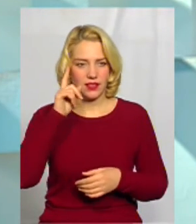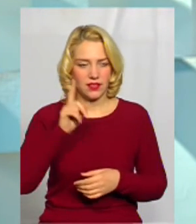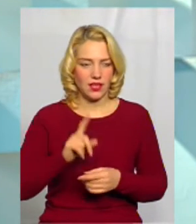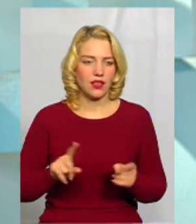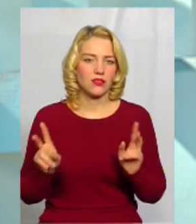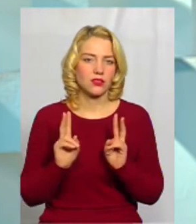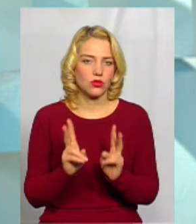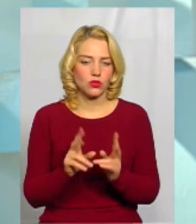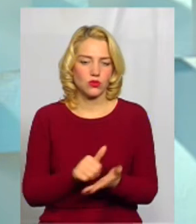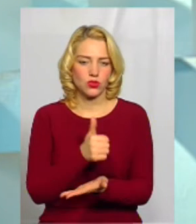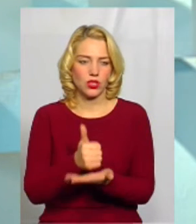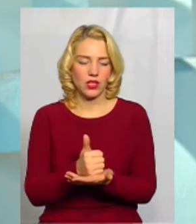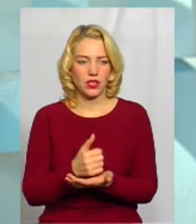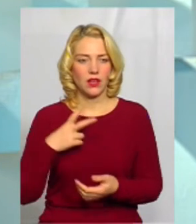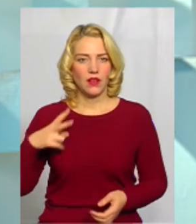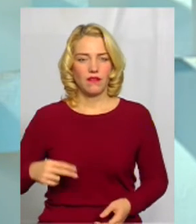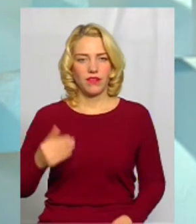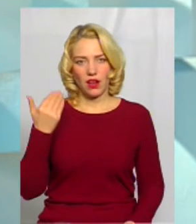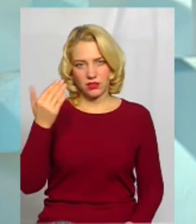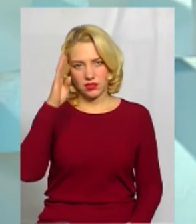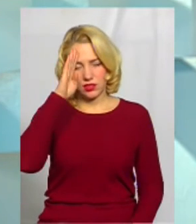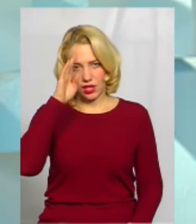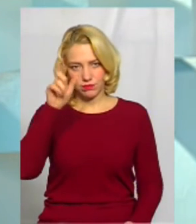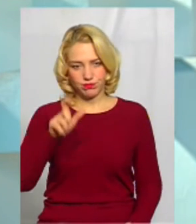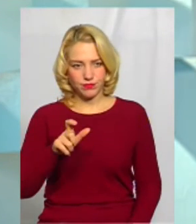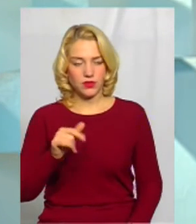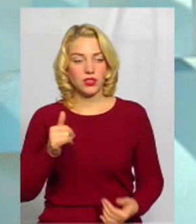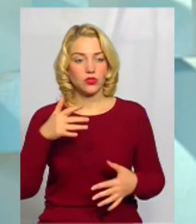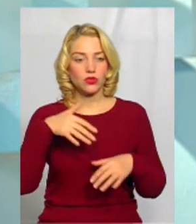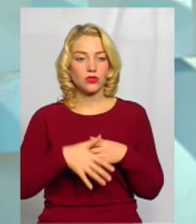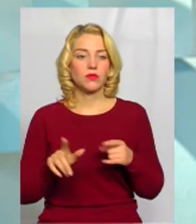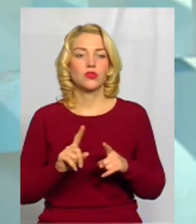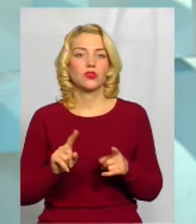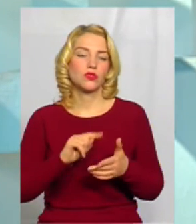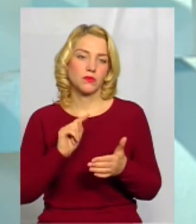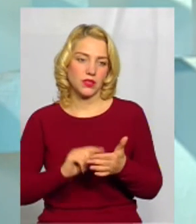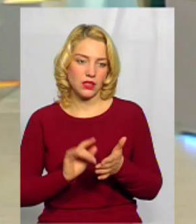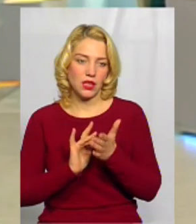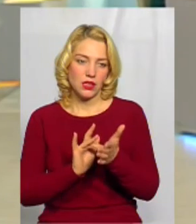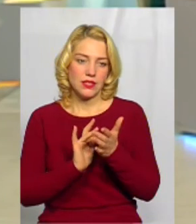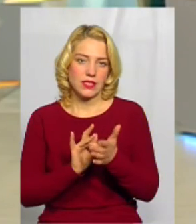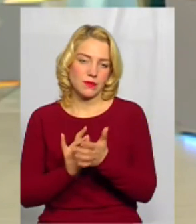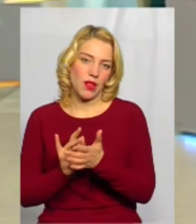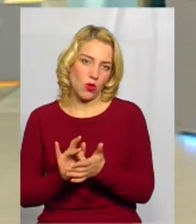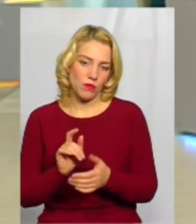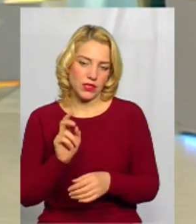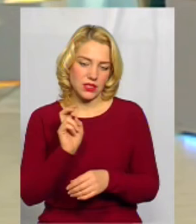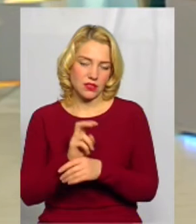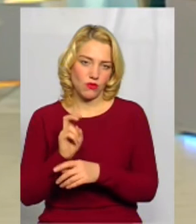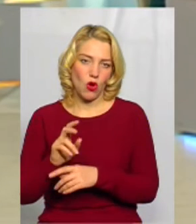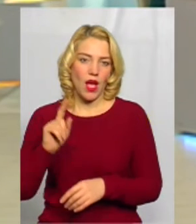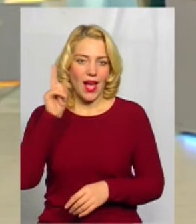яку очолює громадянин Франції. Зрозуміло, що питань з паломництвом хасидів